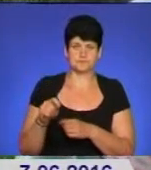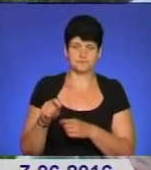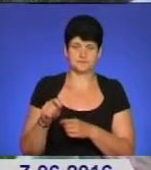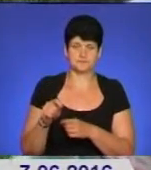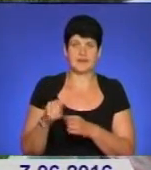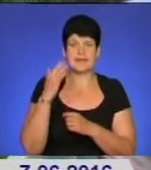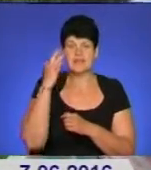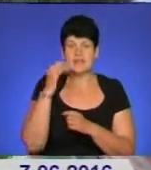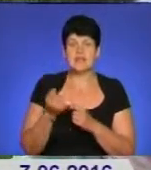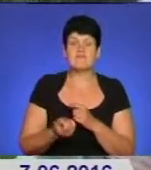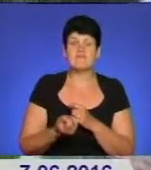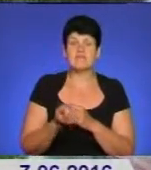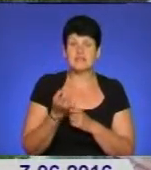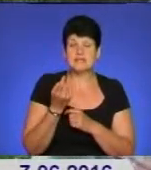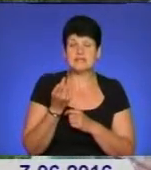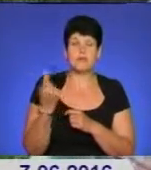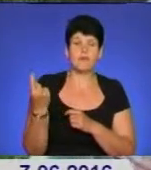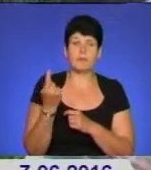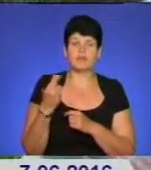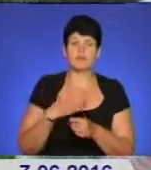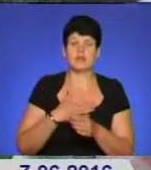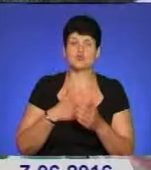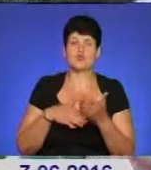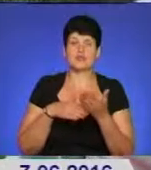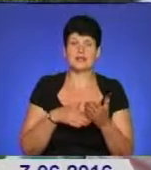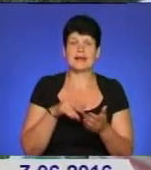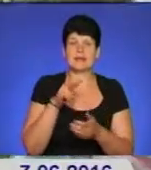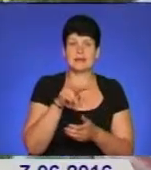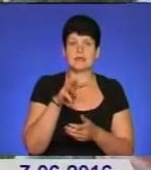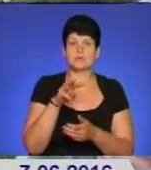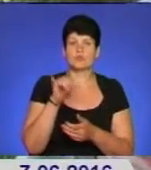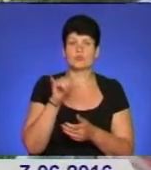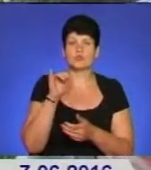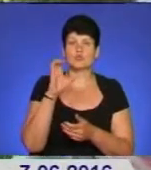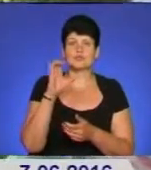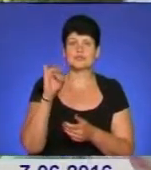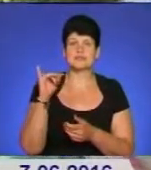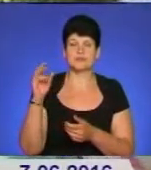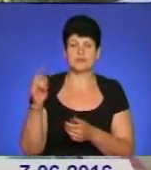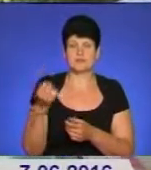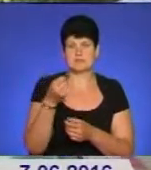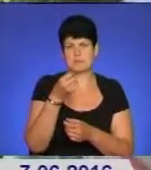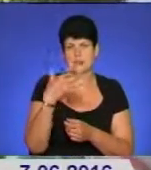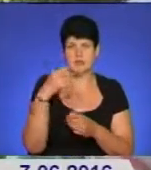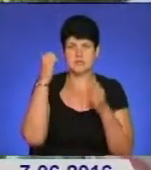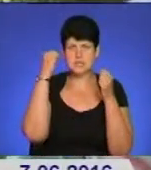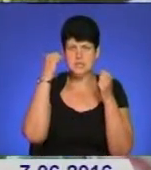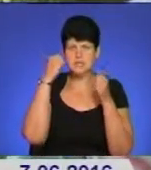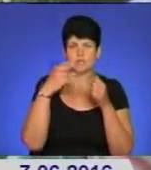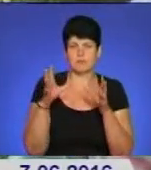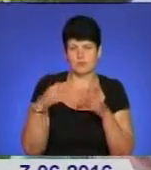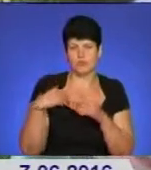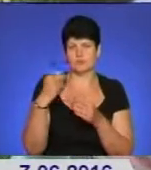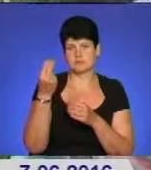Ідея виникла найперше в нашого волонтера, відомого Лілі Мусіхіної. Вже десь касок з 15 ми разом намалювали,